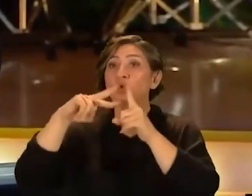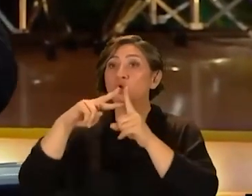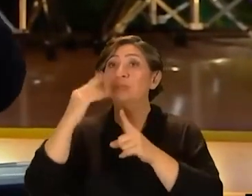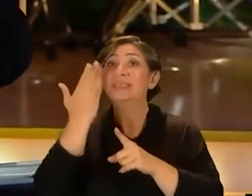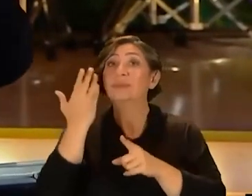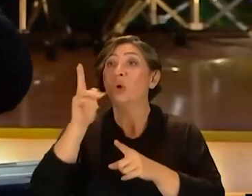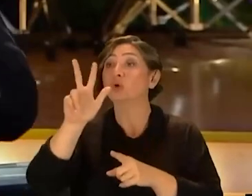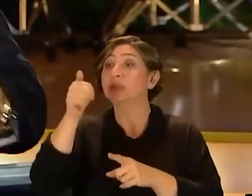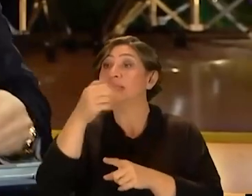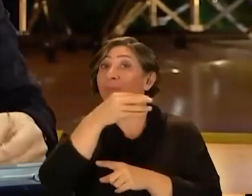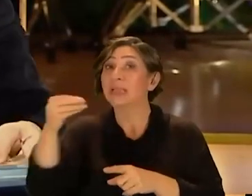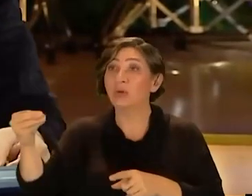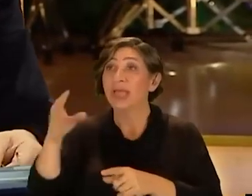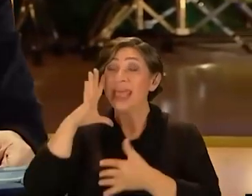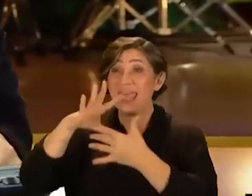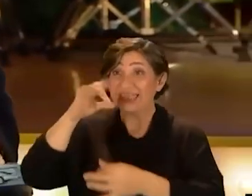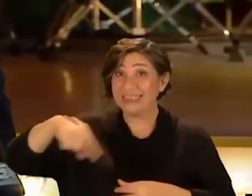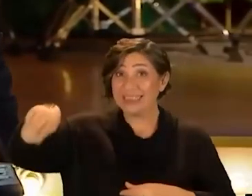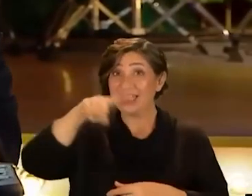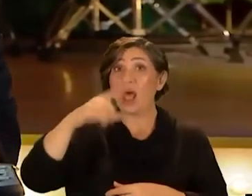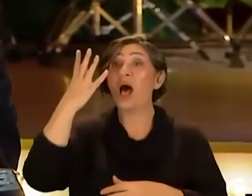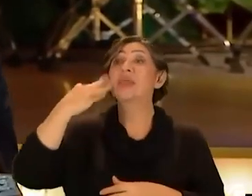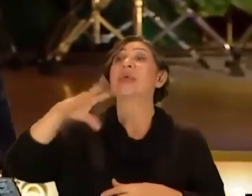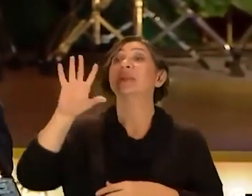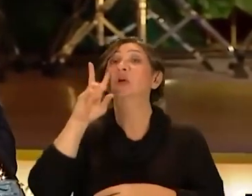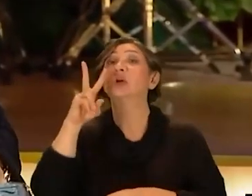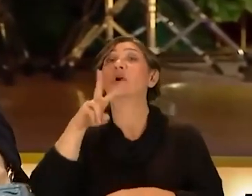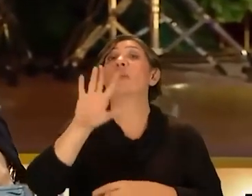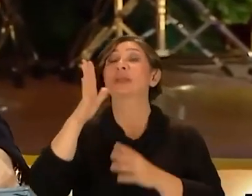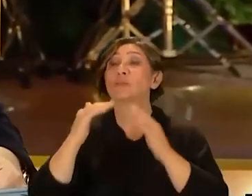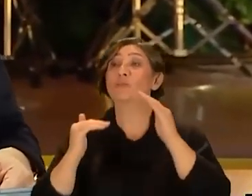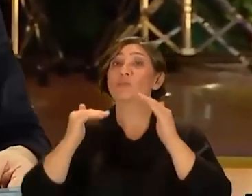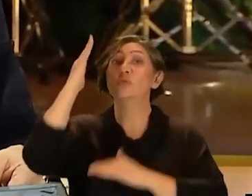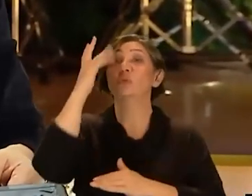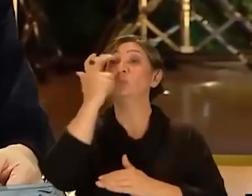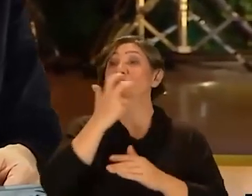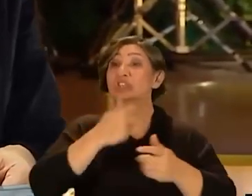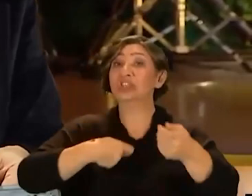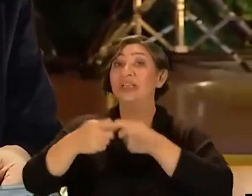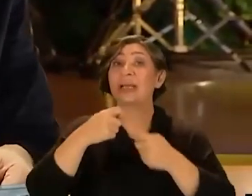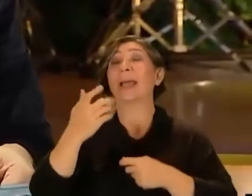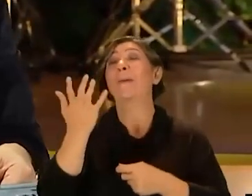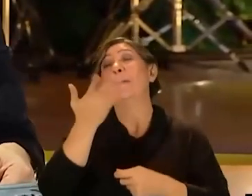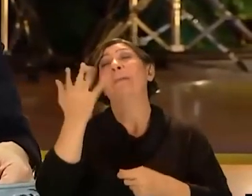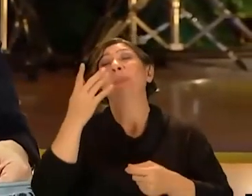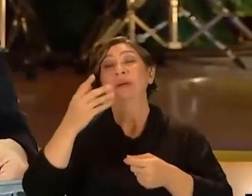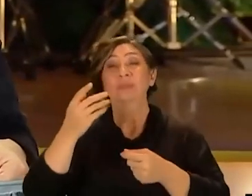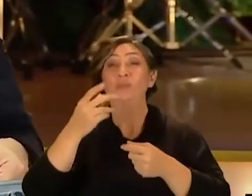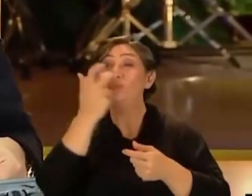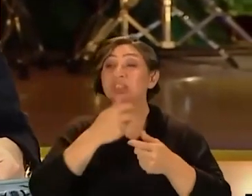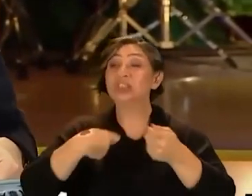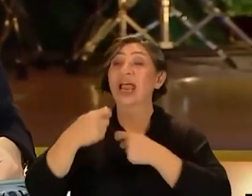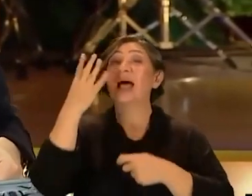izlenmesi 36 milyon Yani insanların Anlamadığı görmediği büyük müzik şirketlerinin Güya büyük müzik